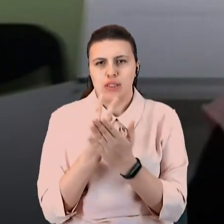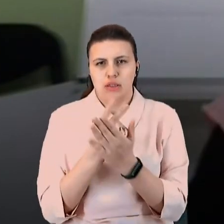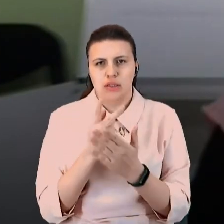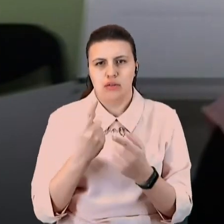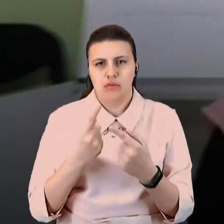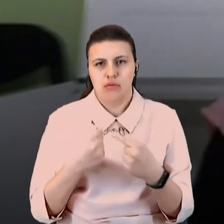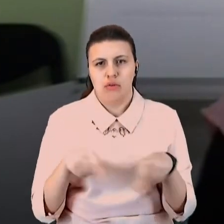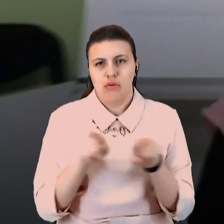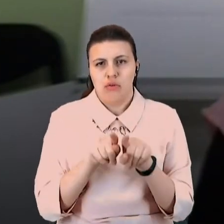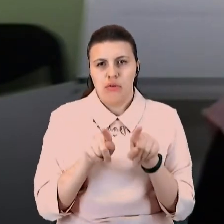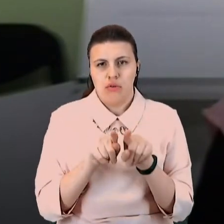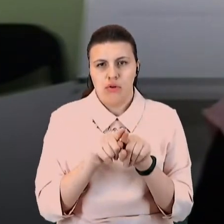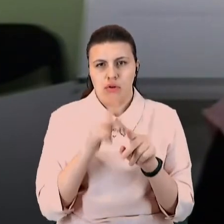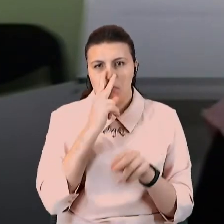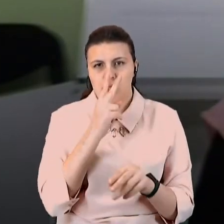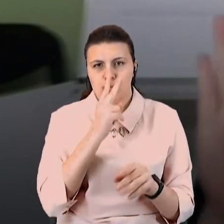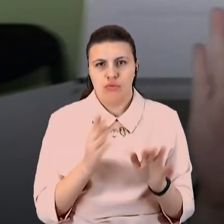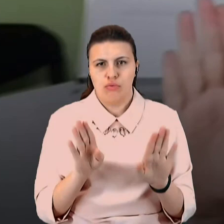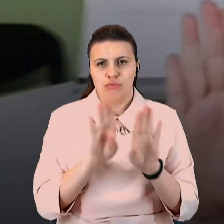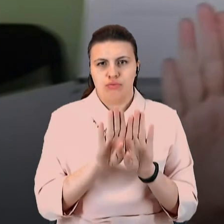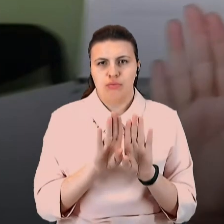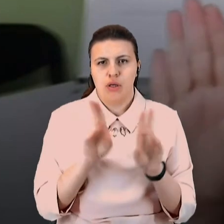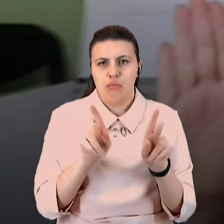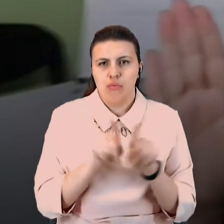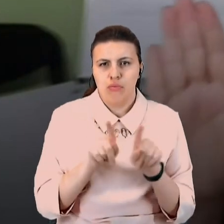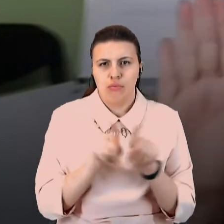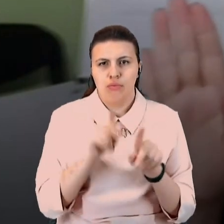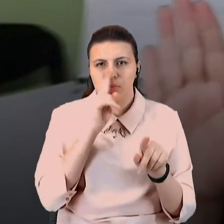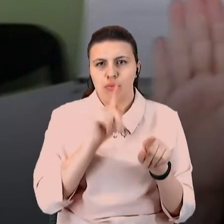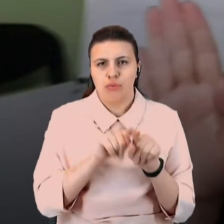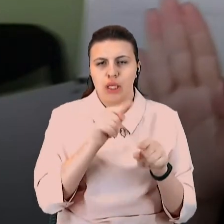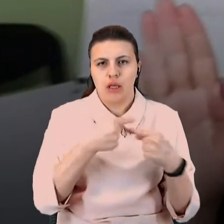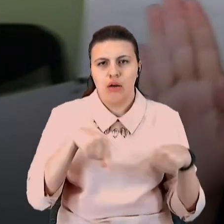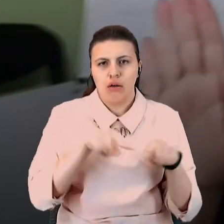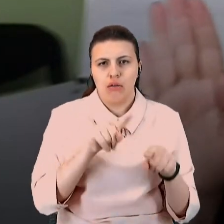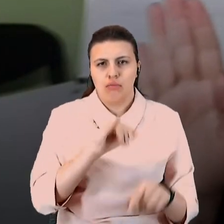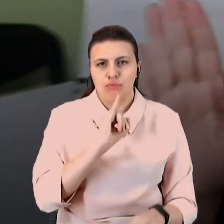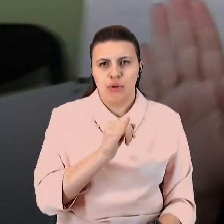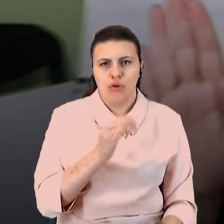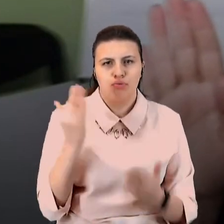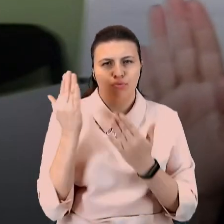майже зеркально відображають одне одного. Ті країни, які погано читають,